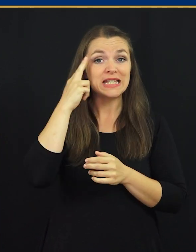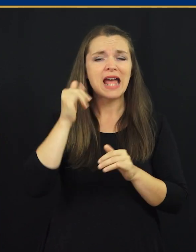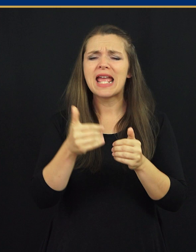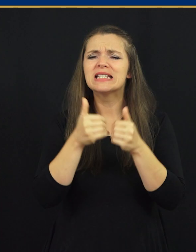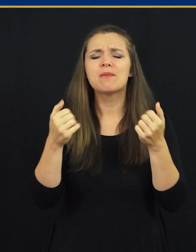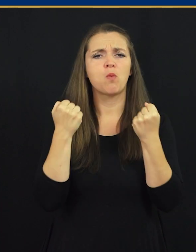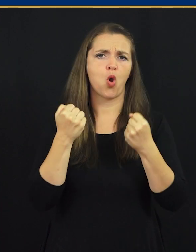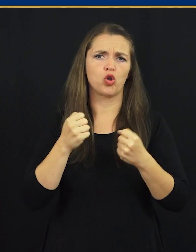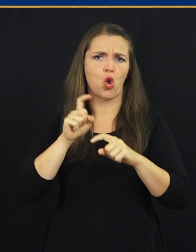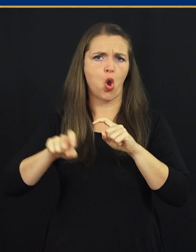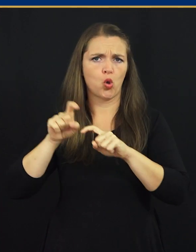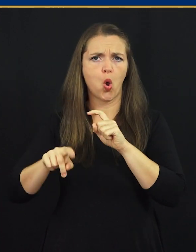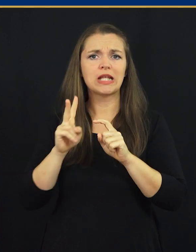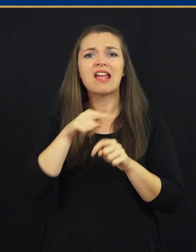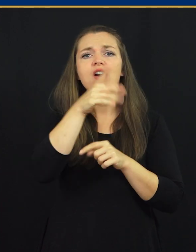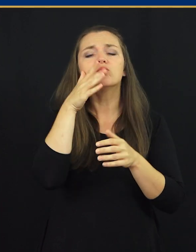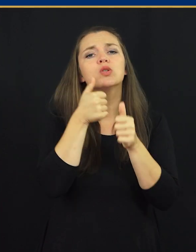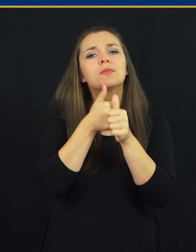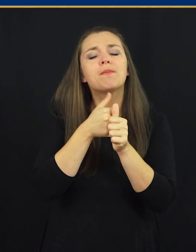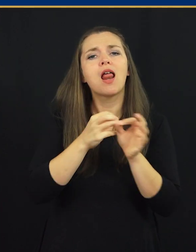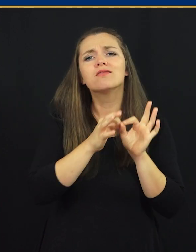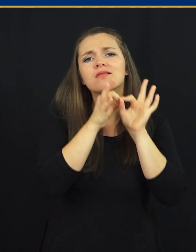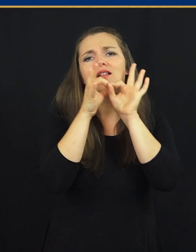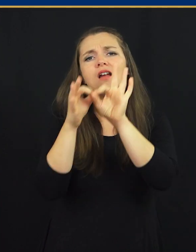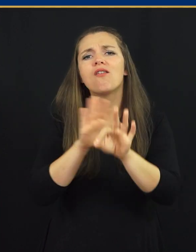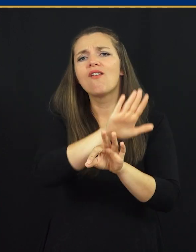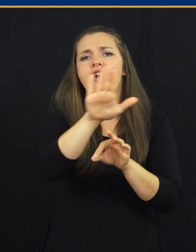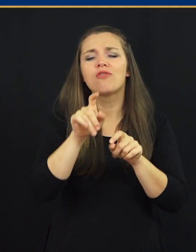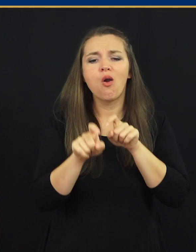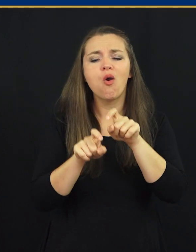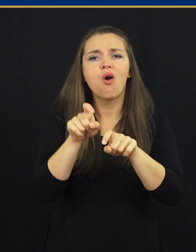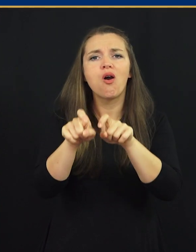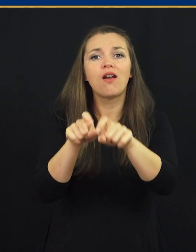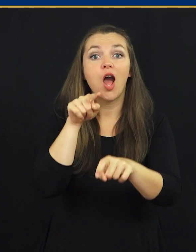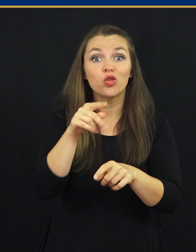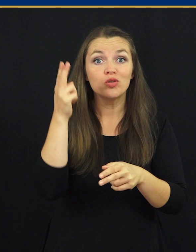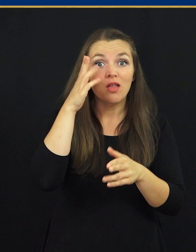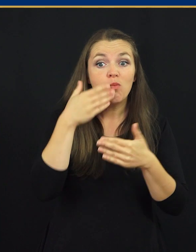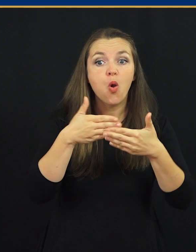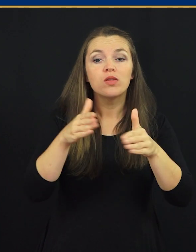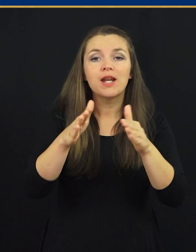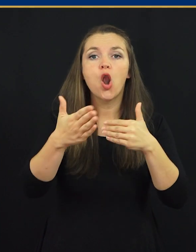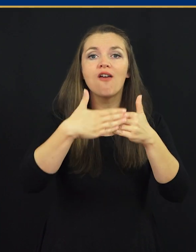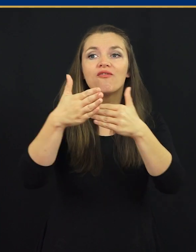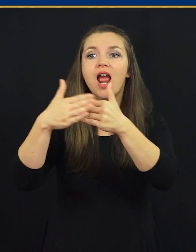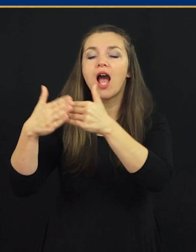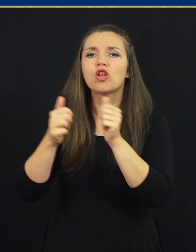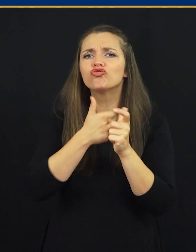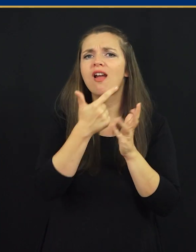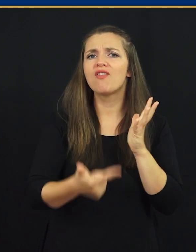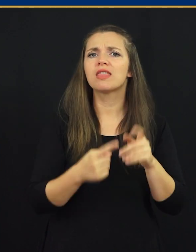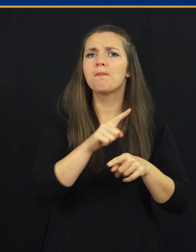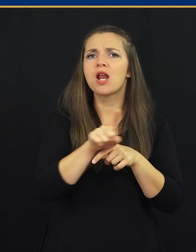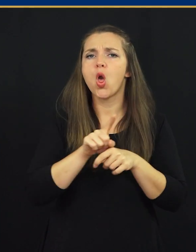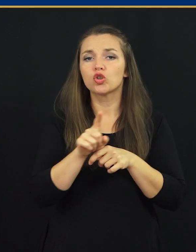Znanje je izjemno močno urodje, ki vas bo spremljalo skozi vse vaše nadaljne korake in to znanje vam bo odpiralo